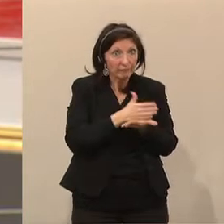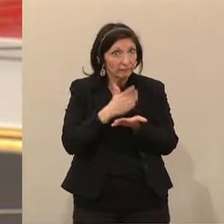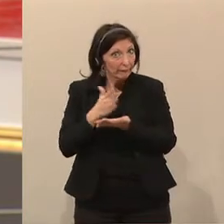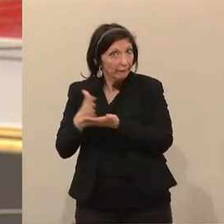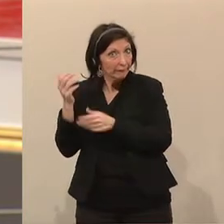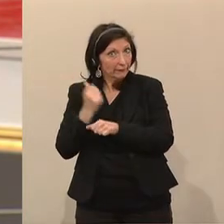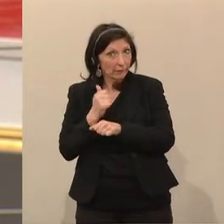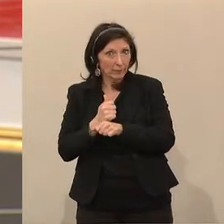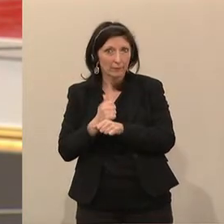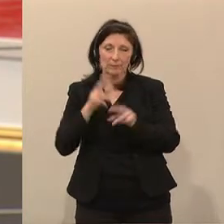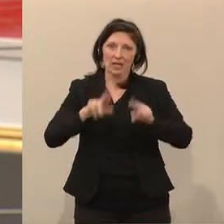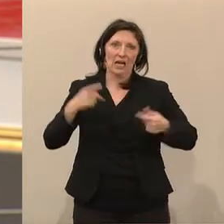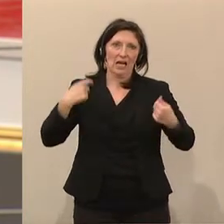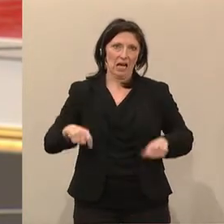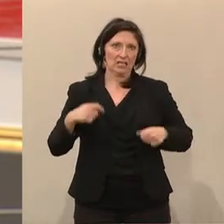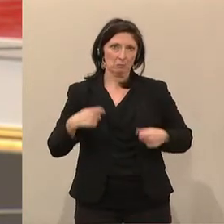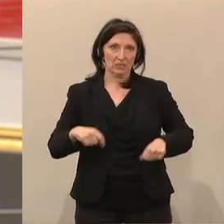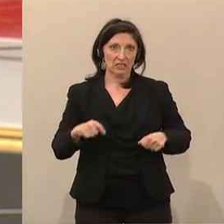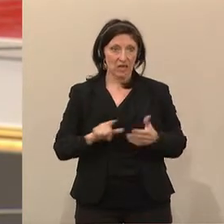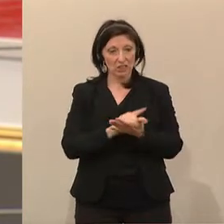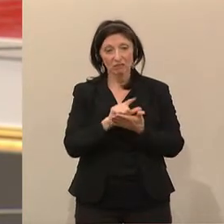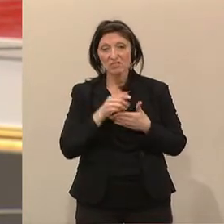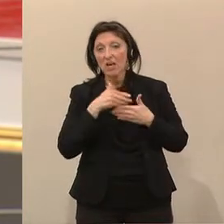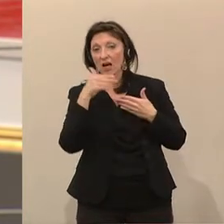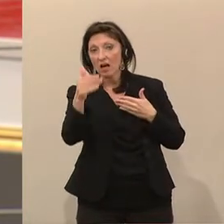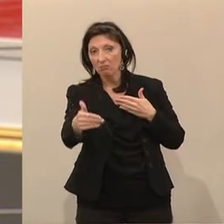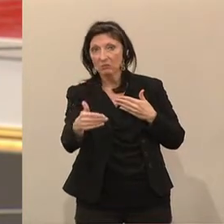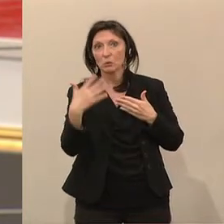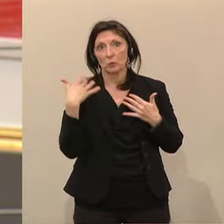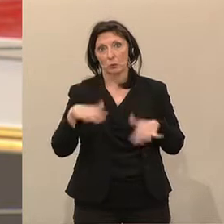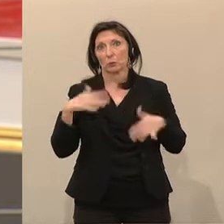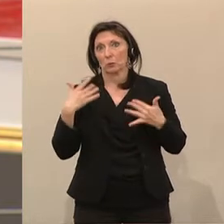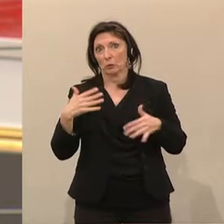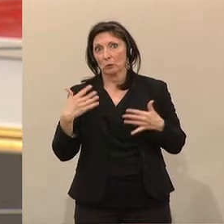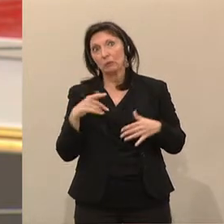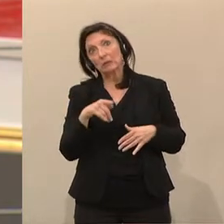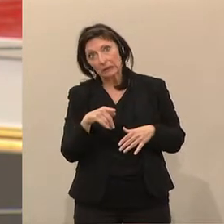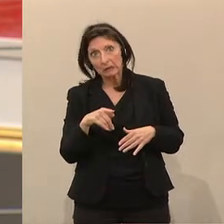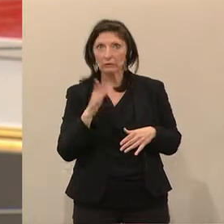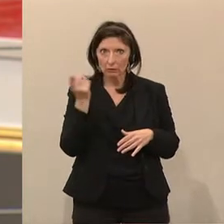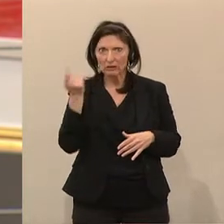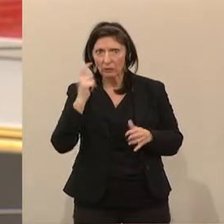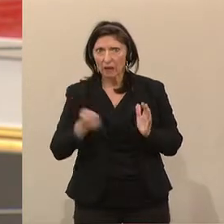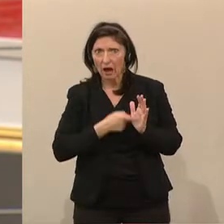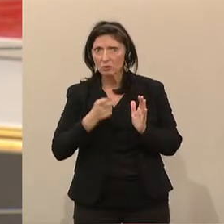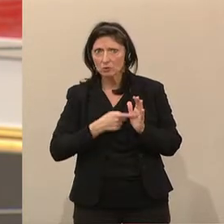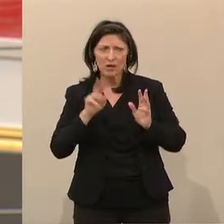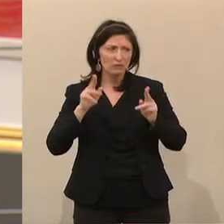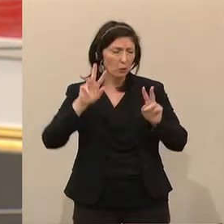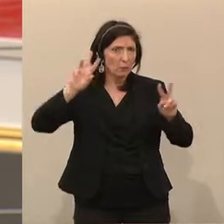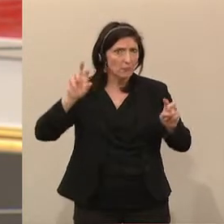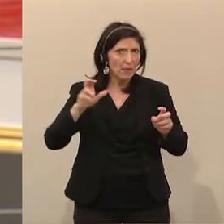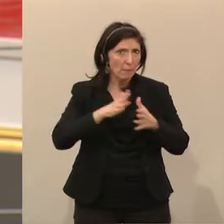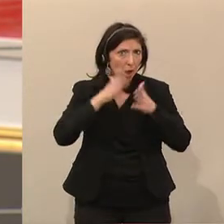Ratspräsidentschaft steht vor allem deswegen vor sehr herausfordernden Vorzeichen, weil extrem große Themen